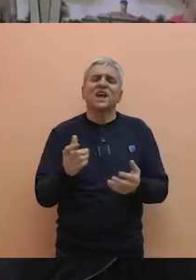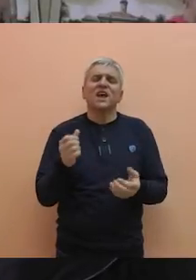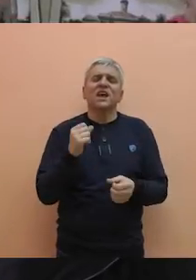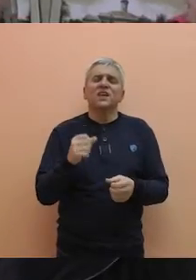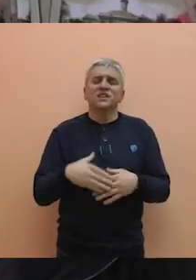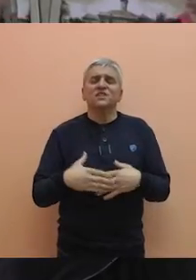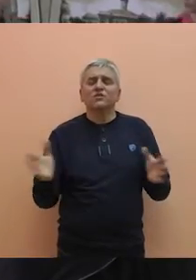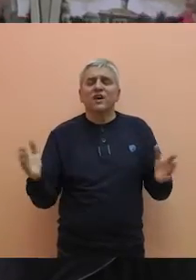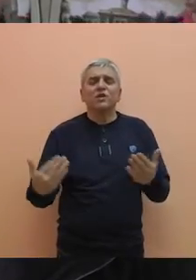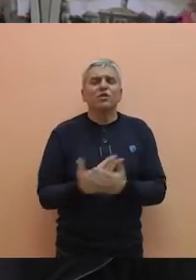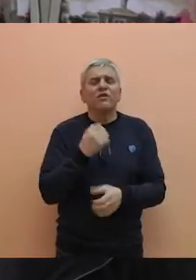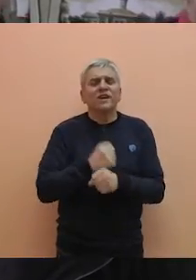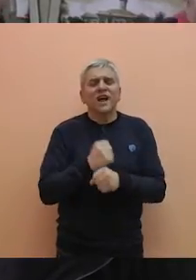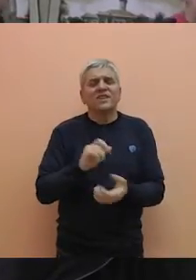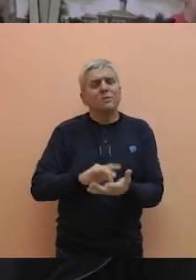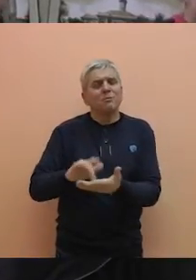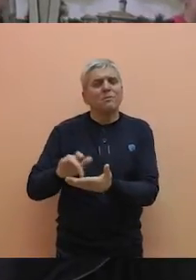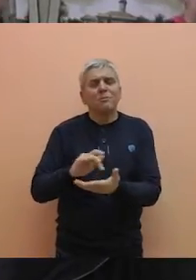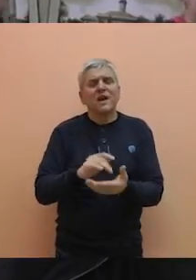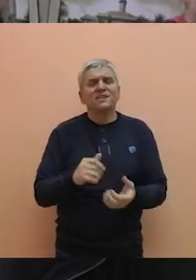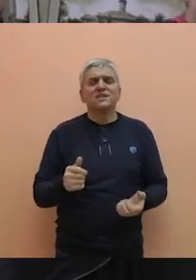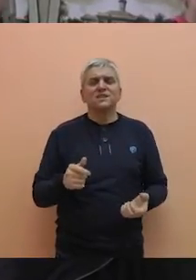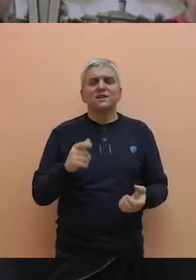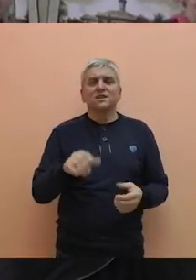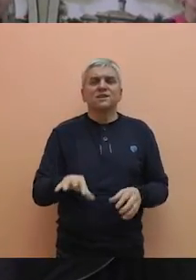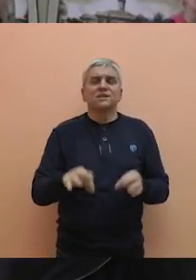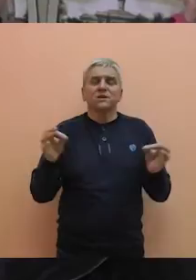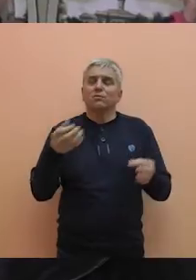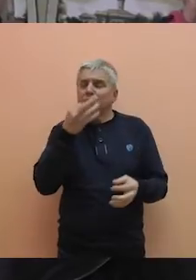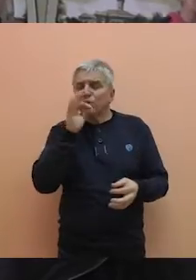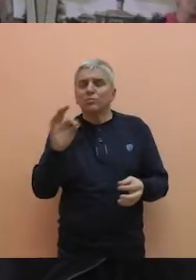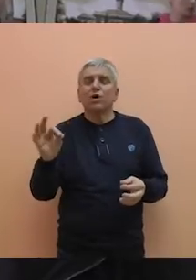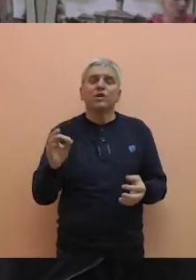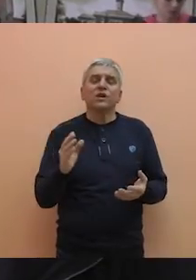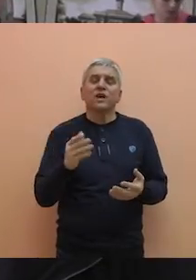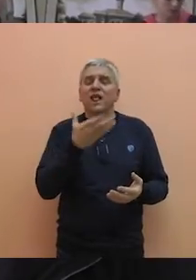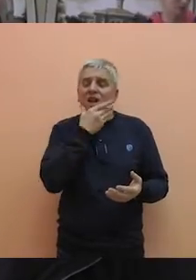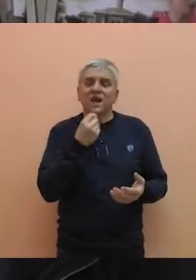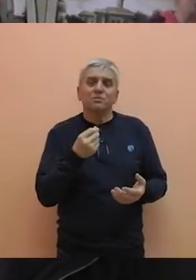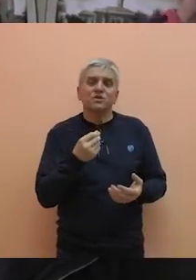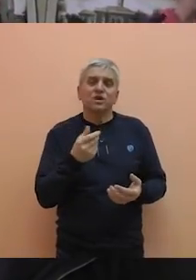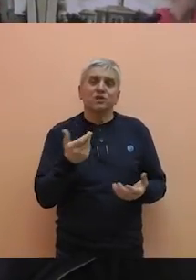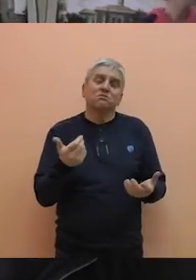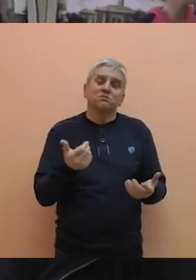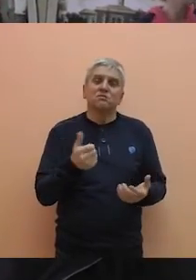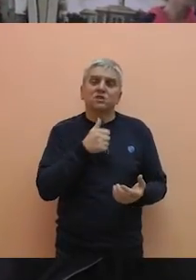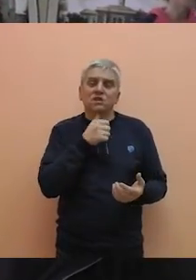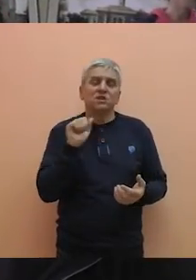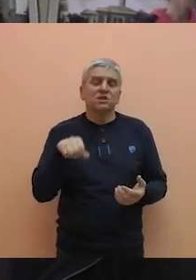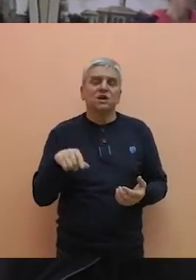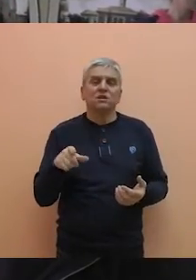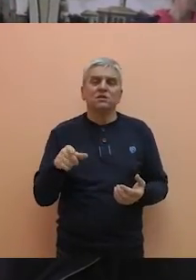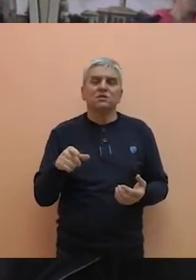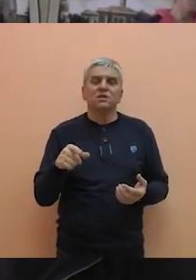stvaraju radna mesta, da se unapredi opšte stanje, naše okruženje da bude bolje, lepše i da